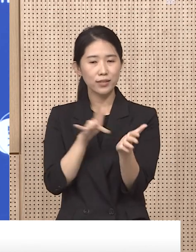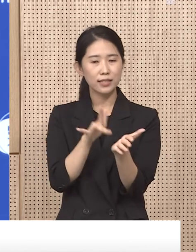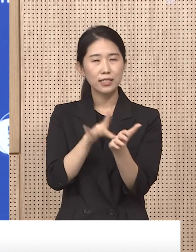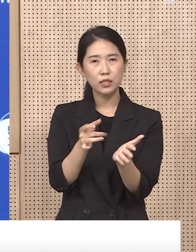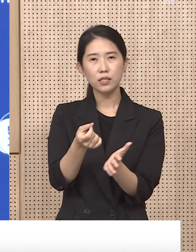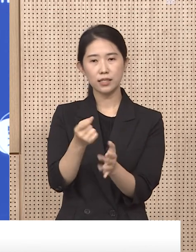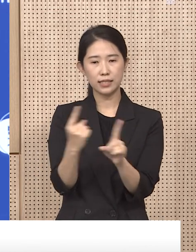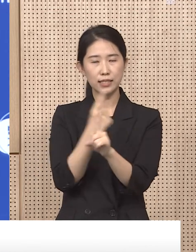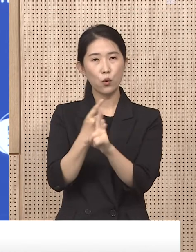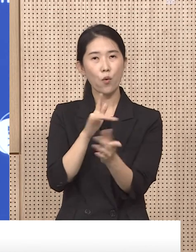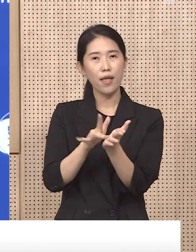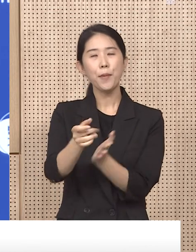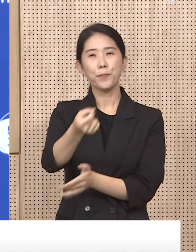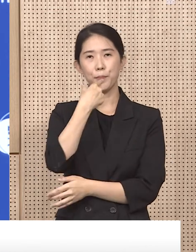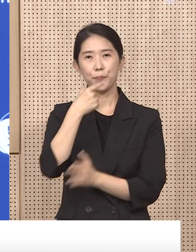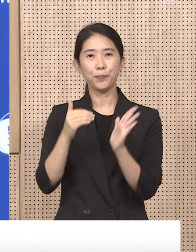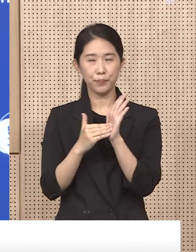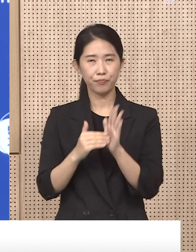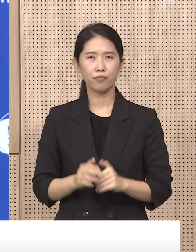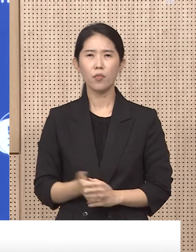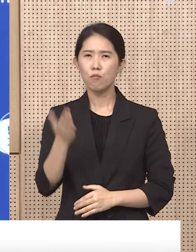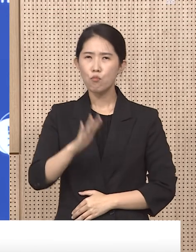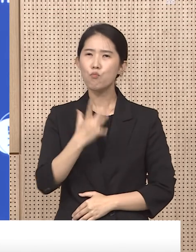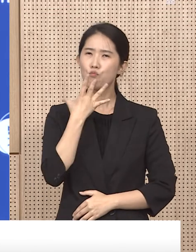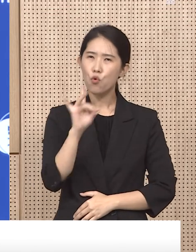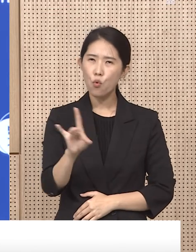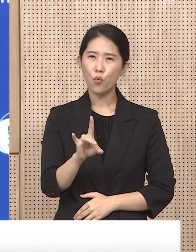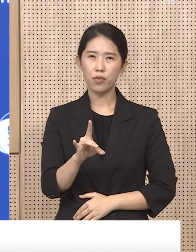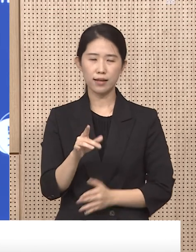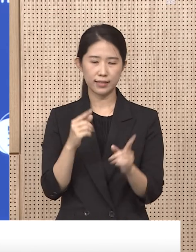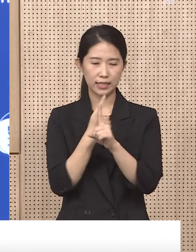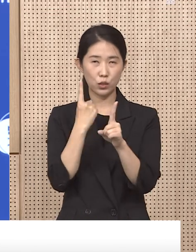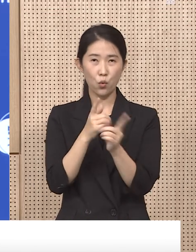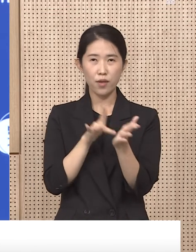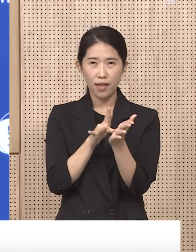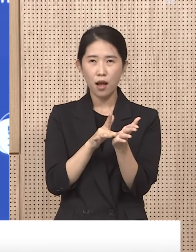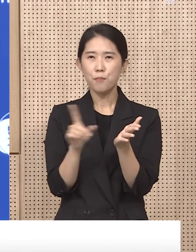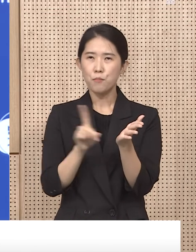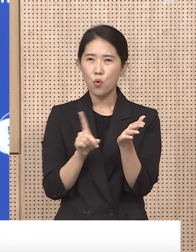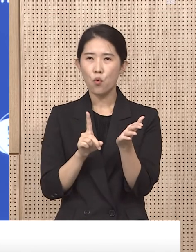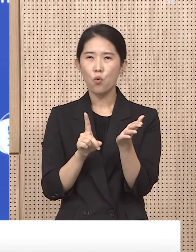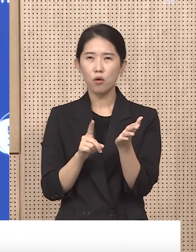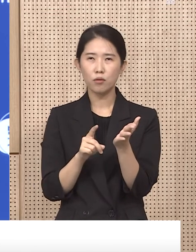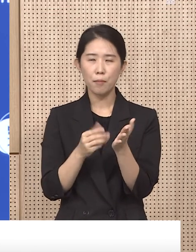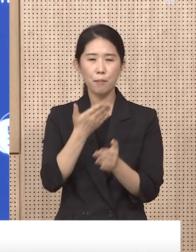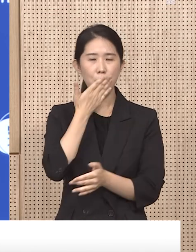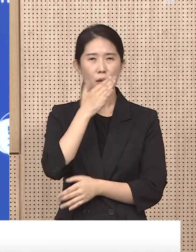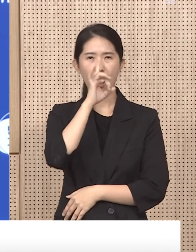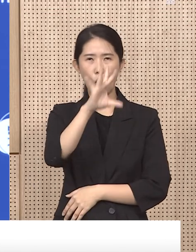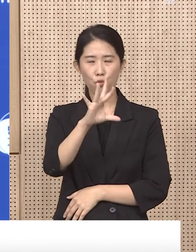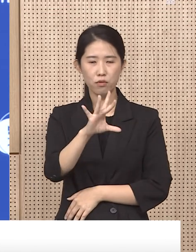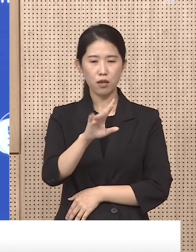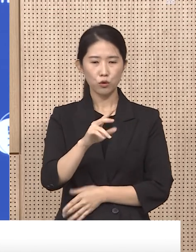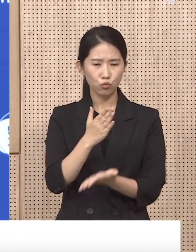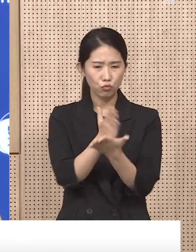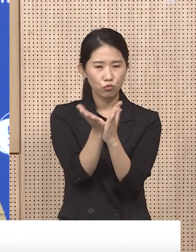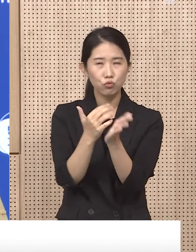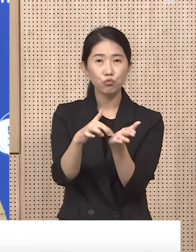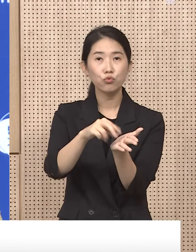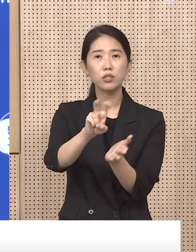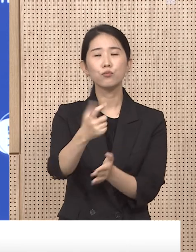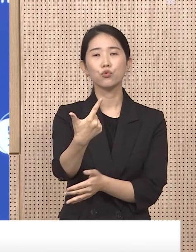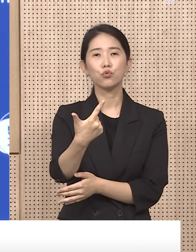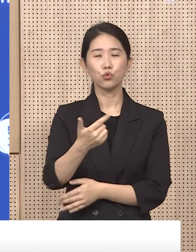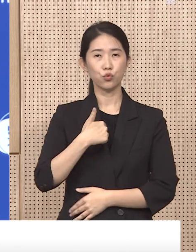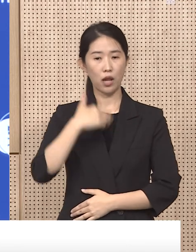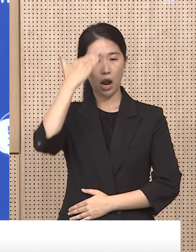분석되었습니다. 물론 팍스로비드는 병용 금기약물이 23가지에 달하는 등 우리나라에서는 대상자에